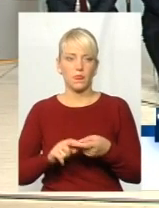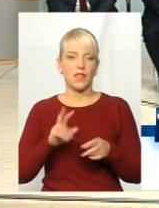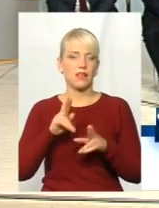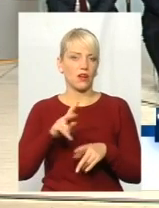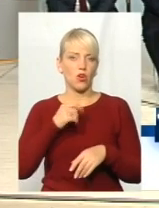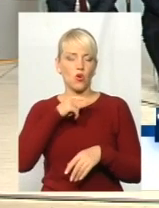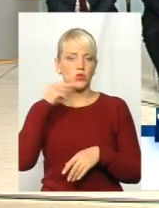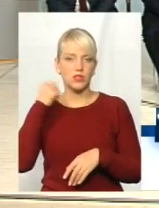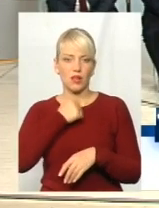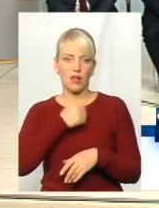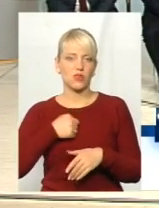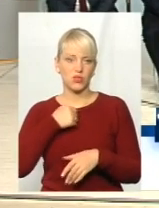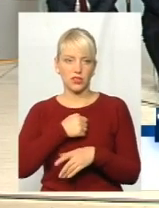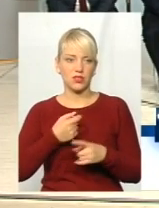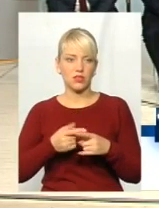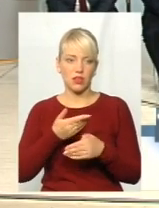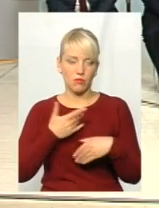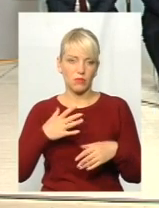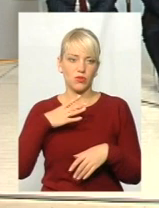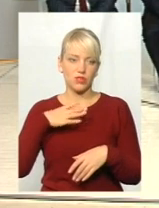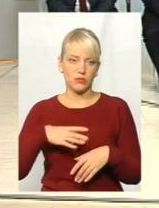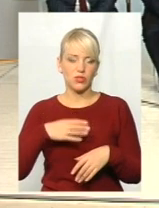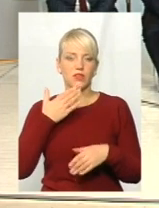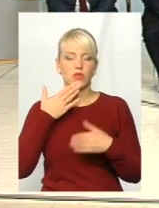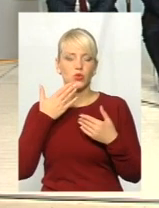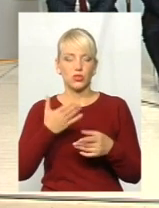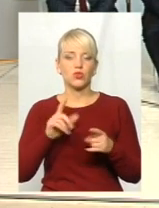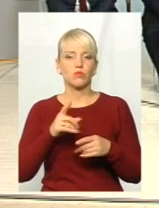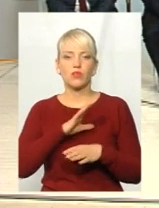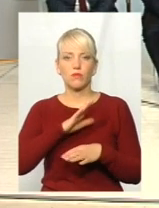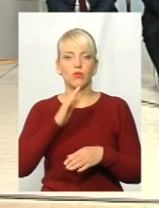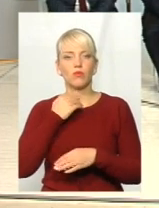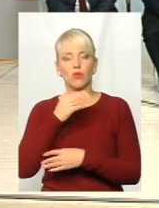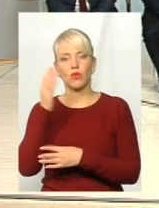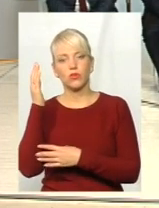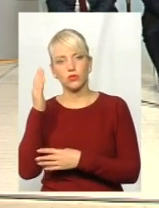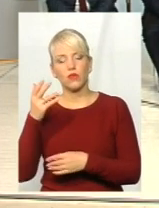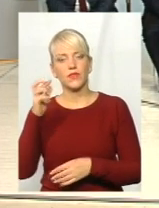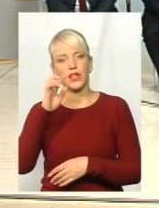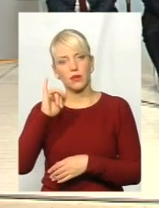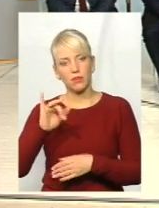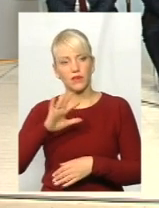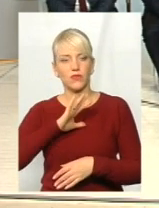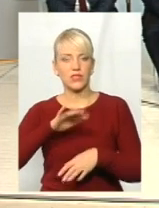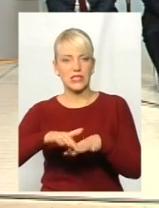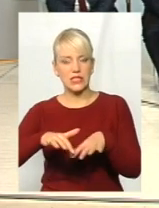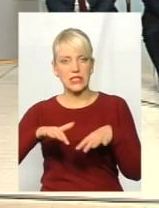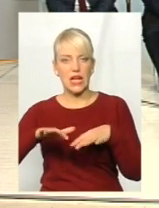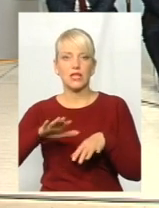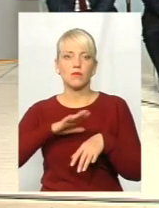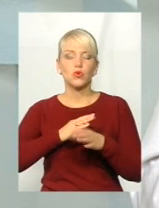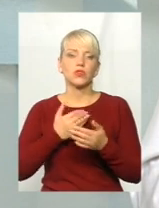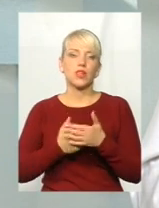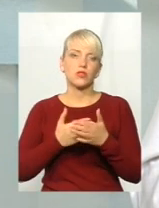вимушені були подати таке звернення. Чому воно було не проголосоване? Ну, я думаю, якщо б в залі було на той час